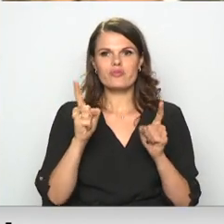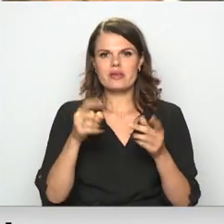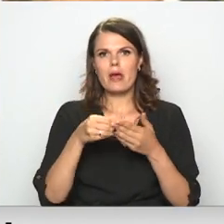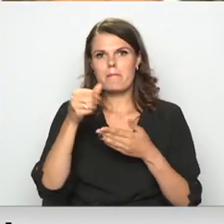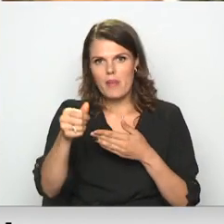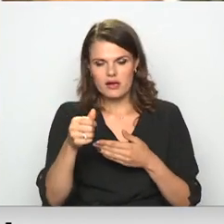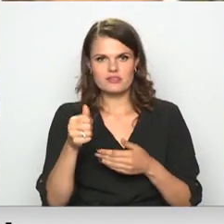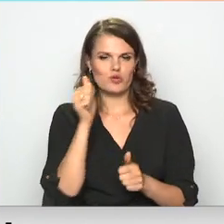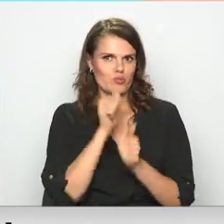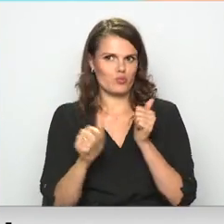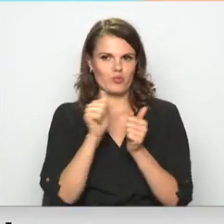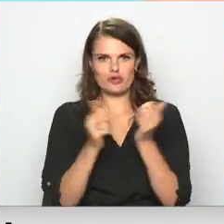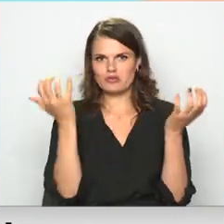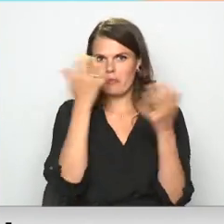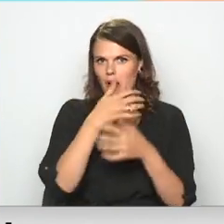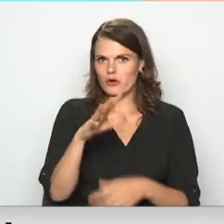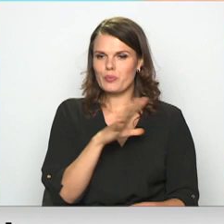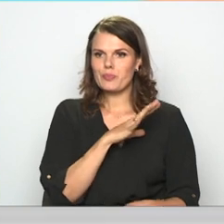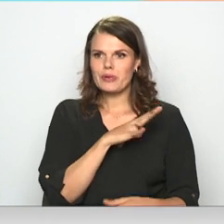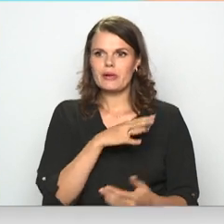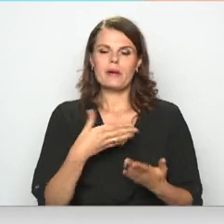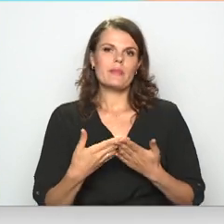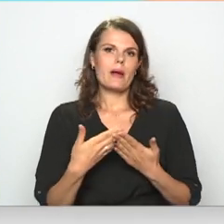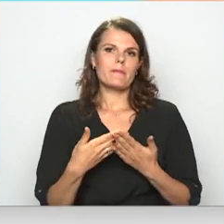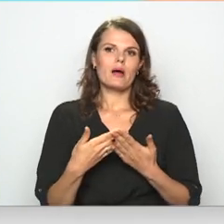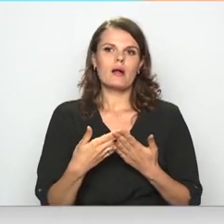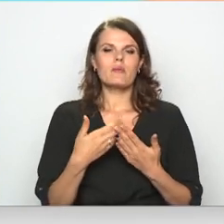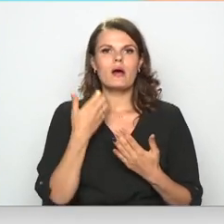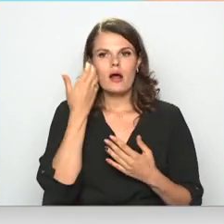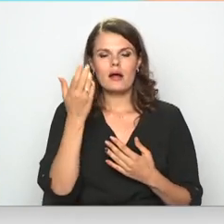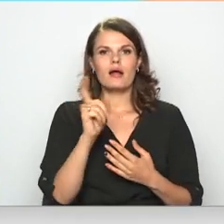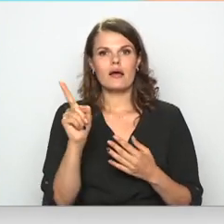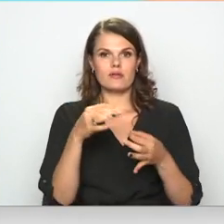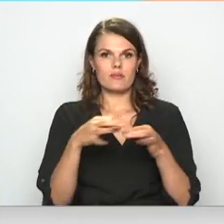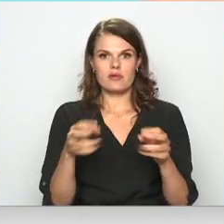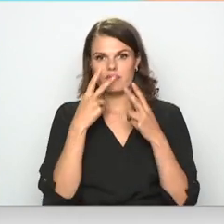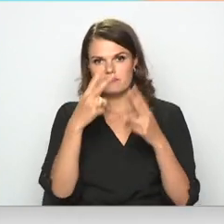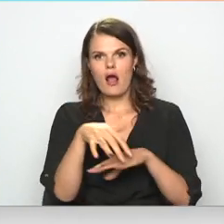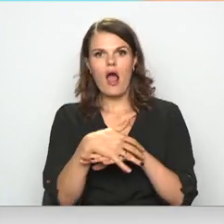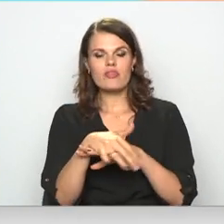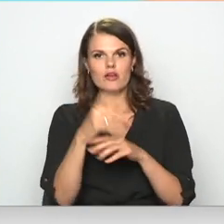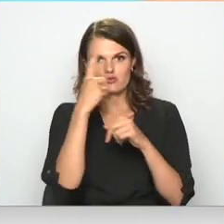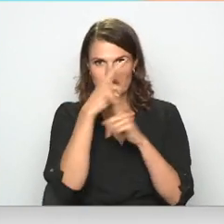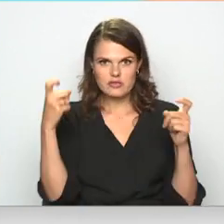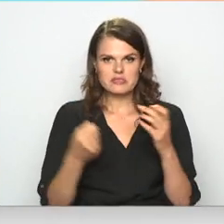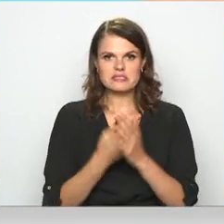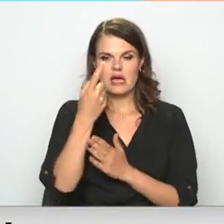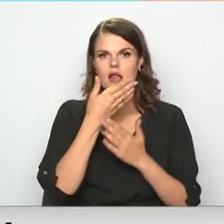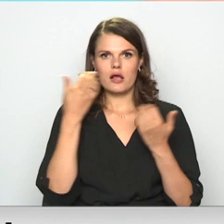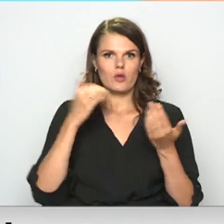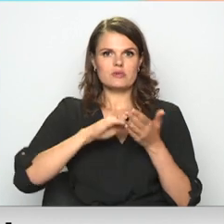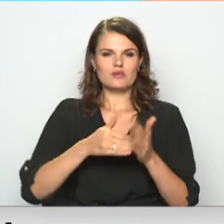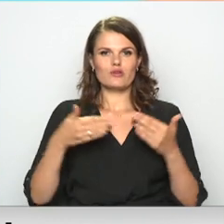pārpratumus. Tajā brīdī, kad ir pieeja madrešu dati, tad neveidojas tāda situācija, kas, piemēram,